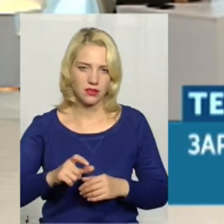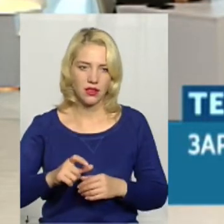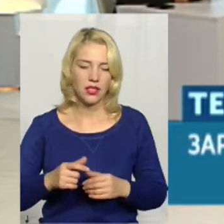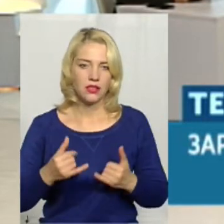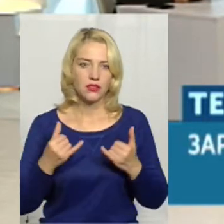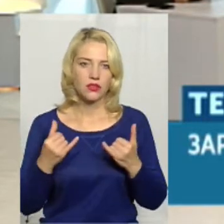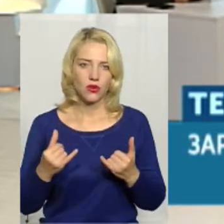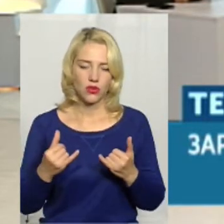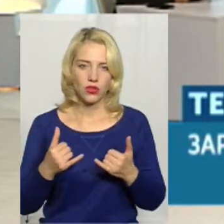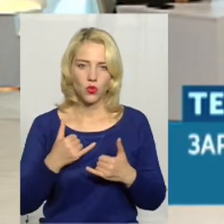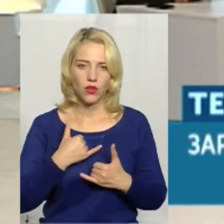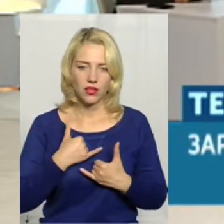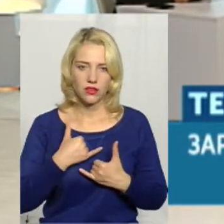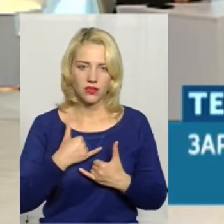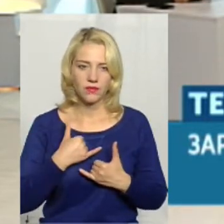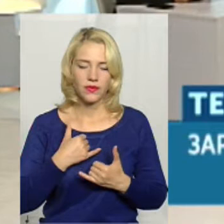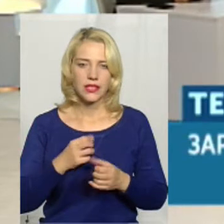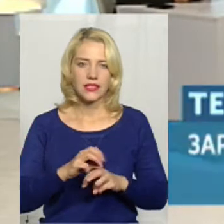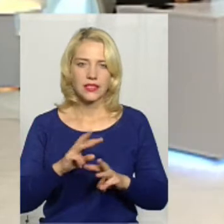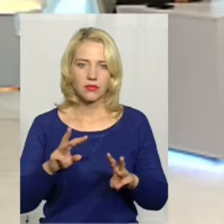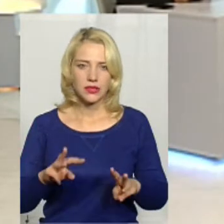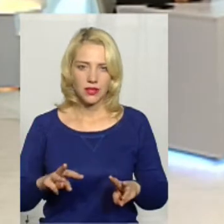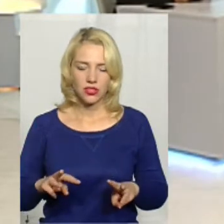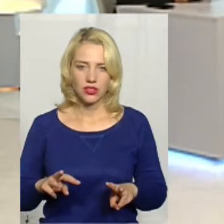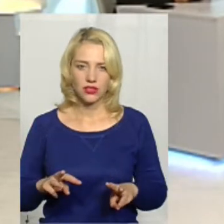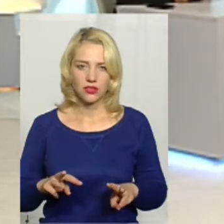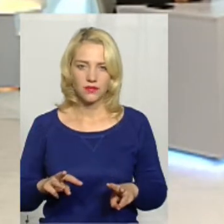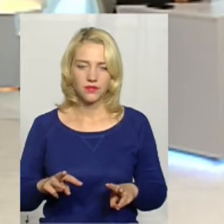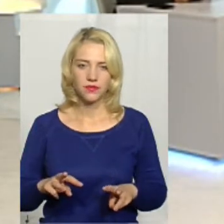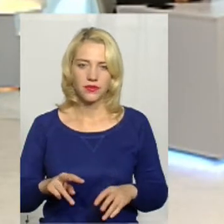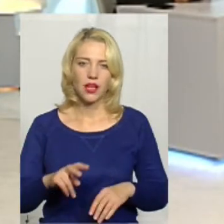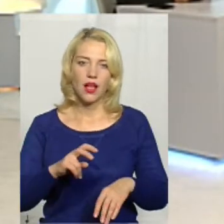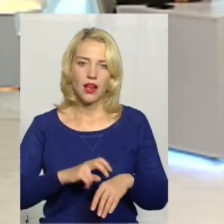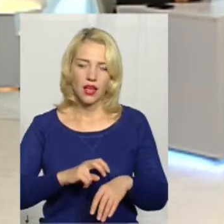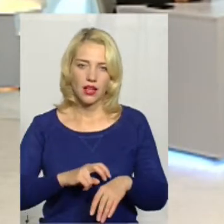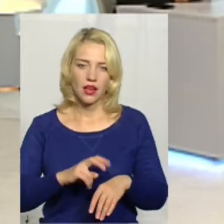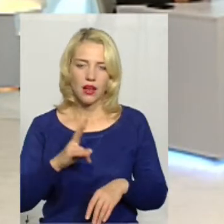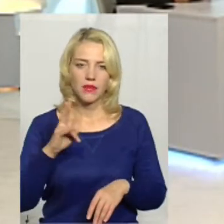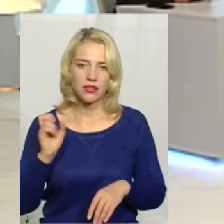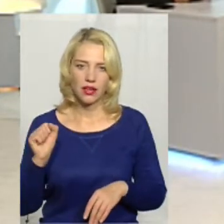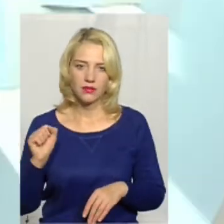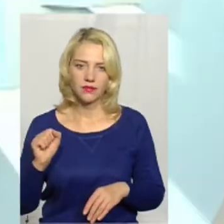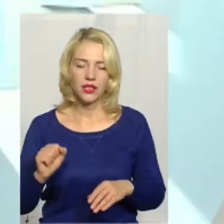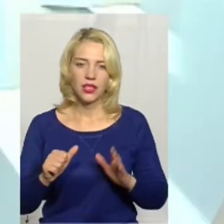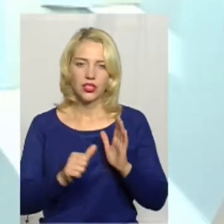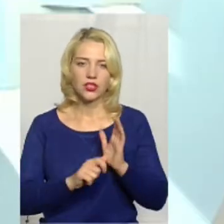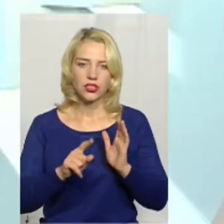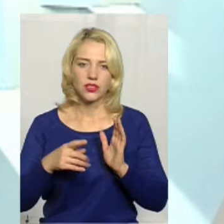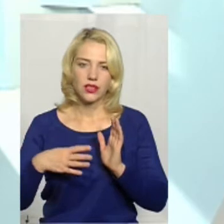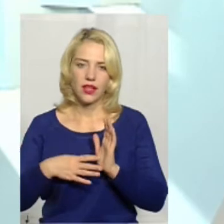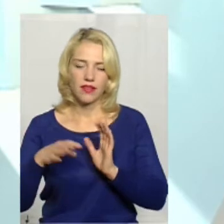Сьогодні у нас забезпеченість лікарами на 69